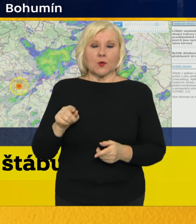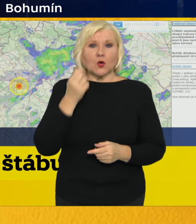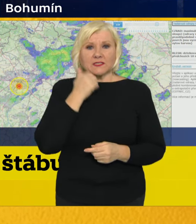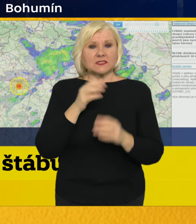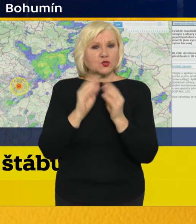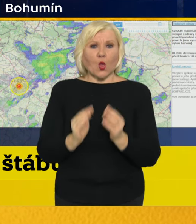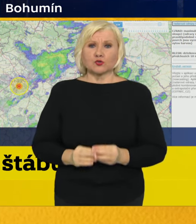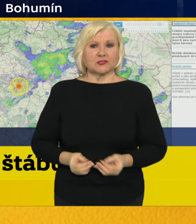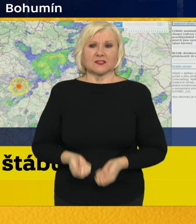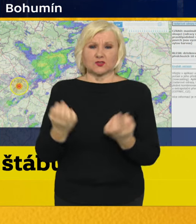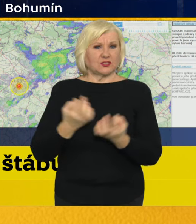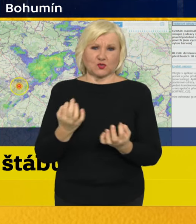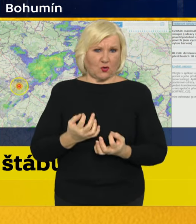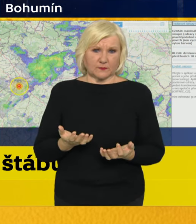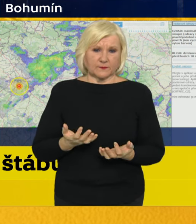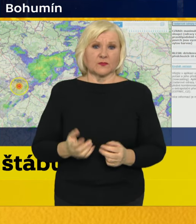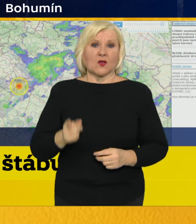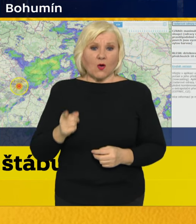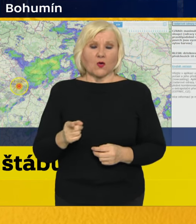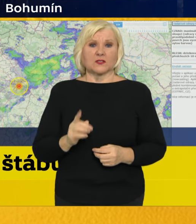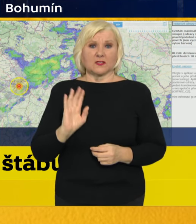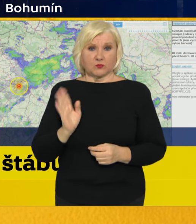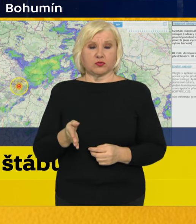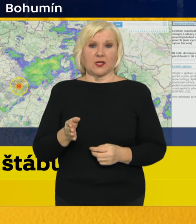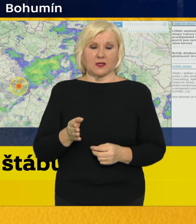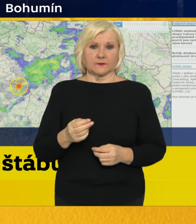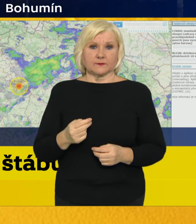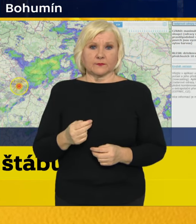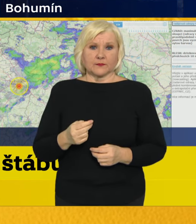opět se vrátí zpátky deště,